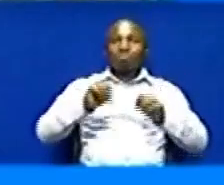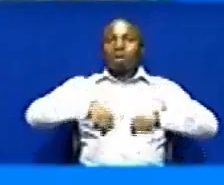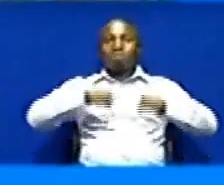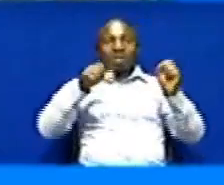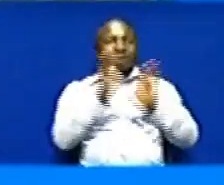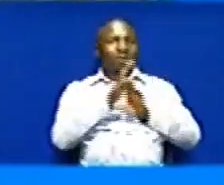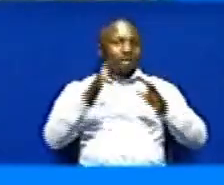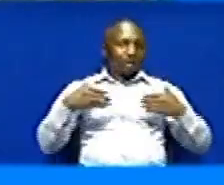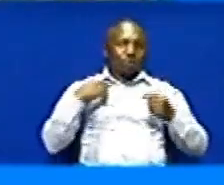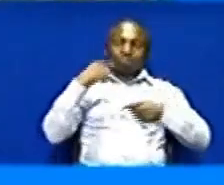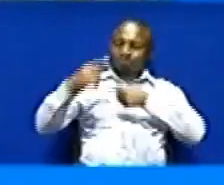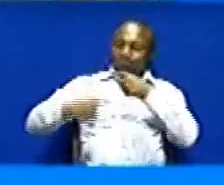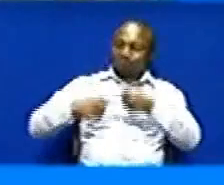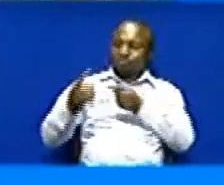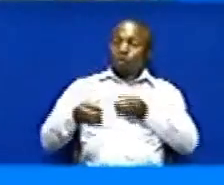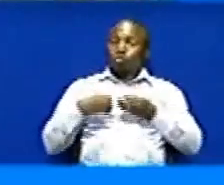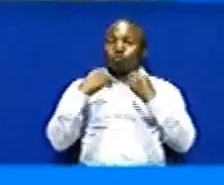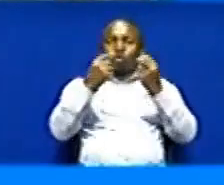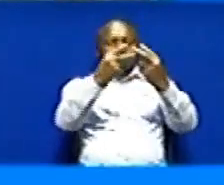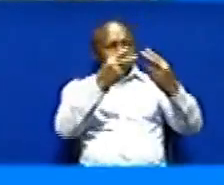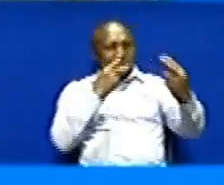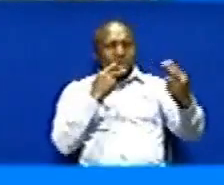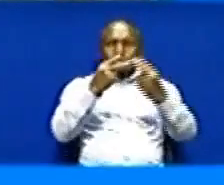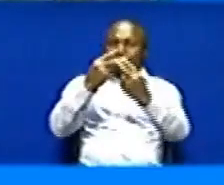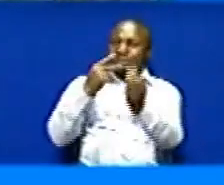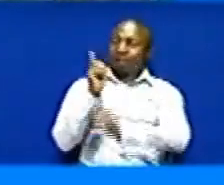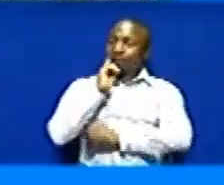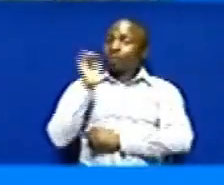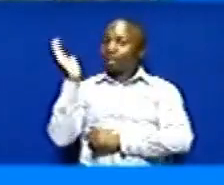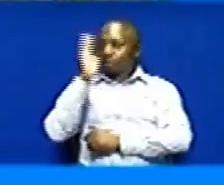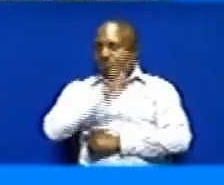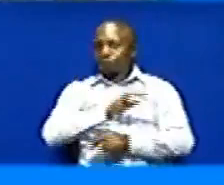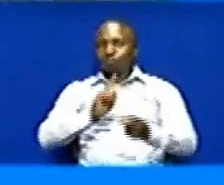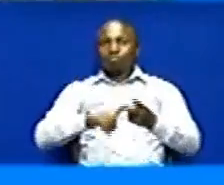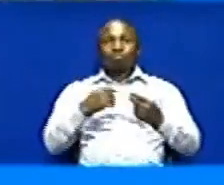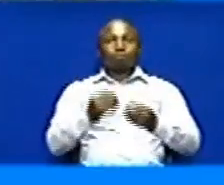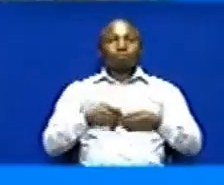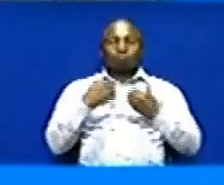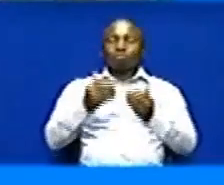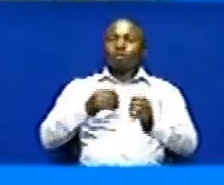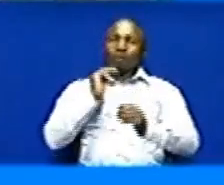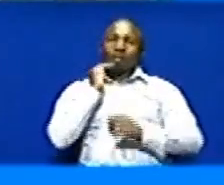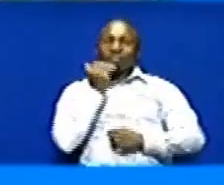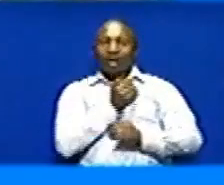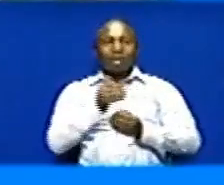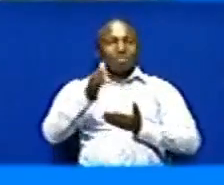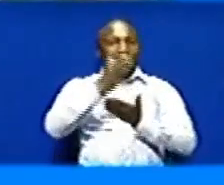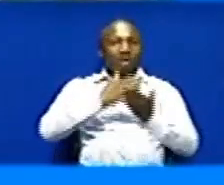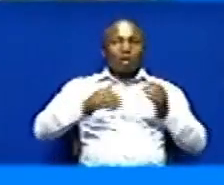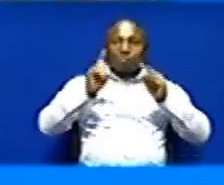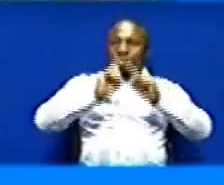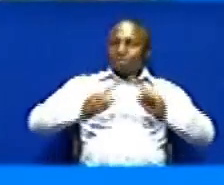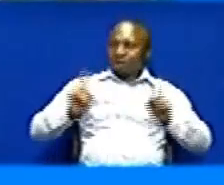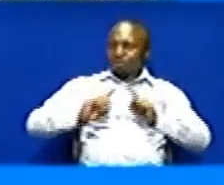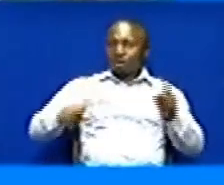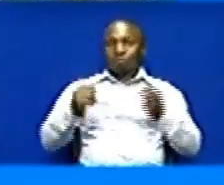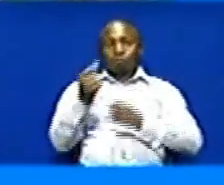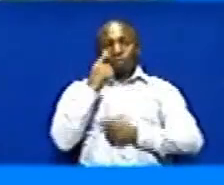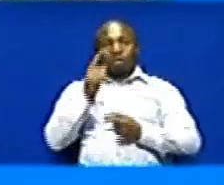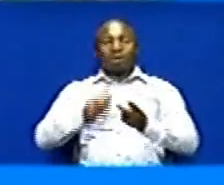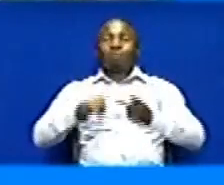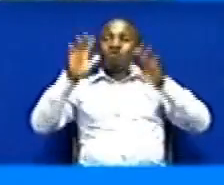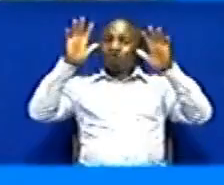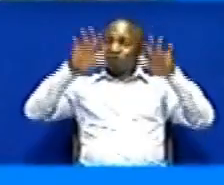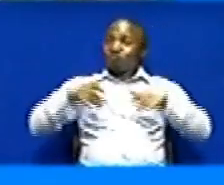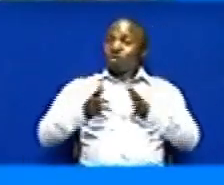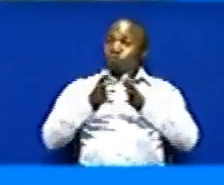Inaendelea kutuwa utabiri wa kila siku Inaendelea kutuwa tahazare katika meenewe mbali mbali Tunakuwa ona kwamba itanyesha